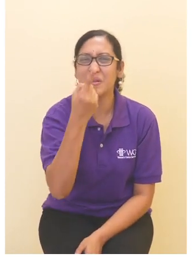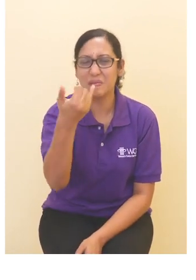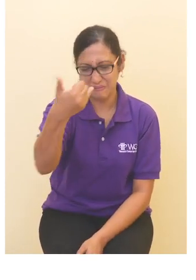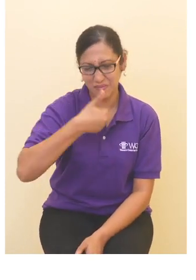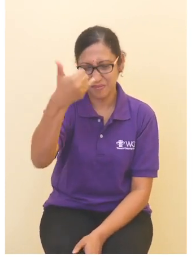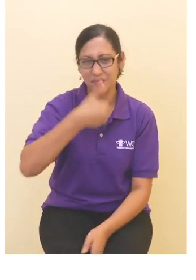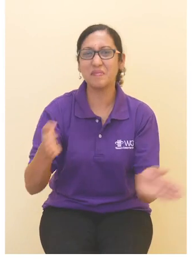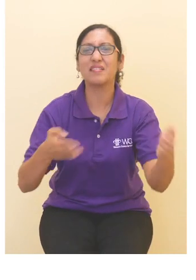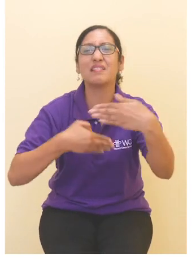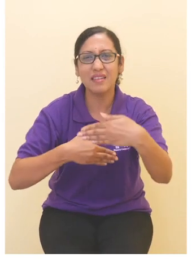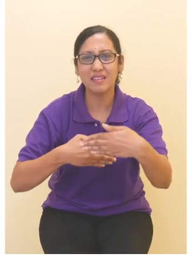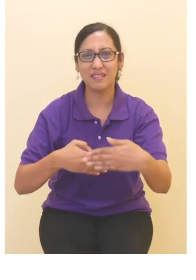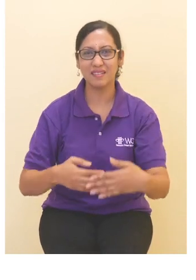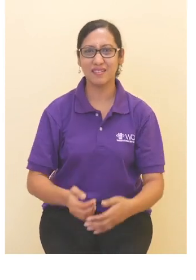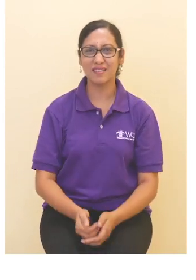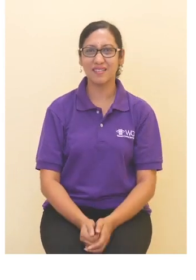selalu datang bilik aku!